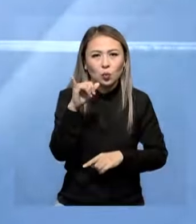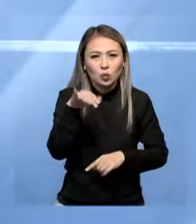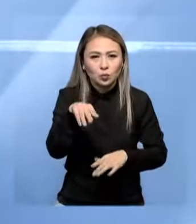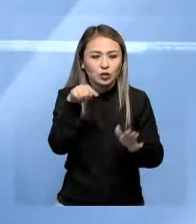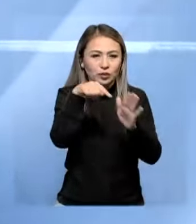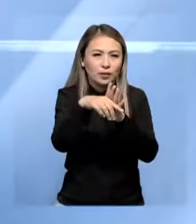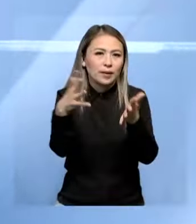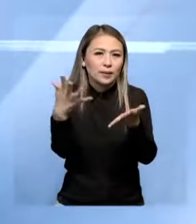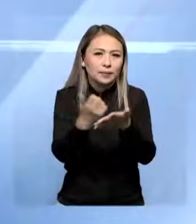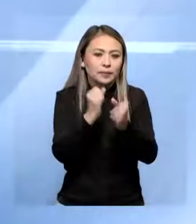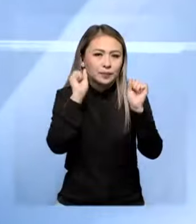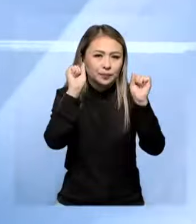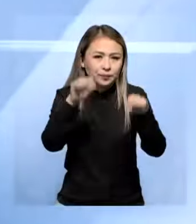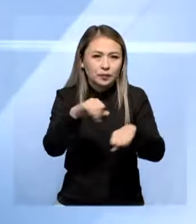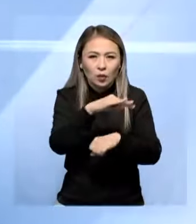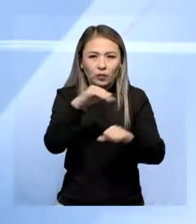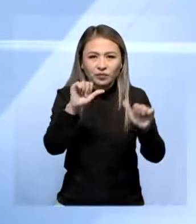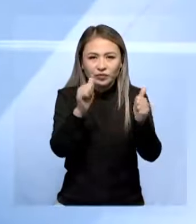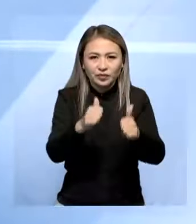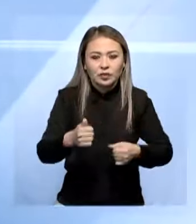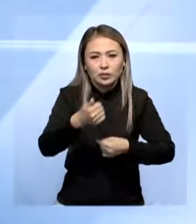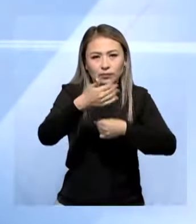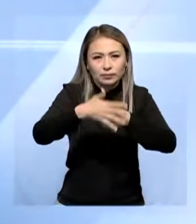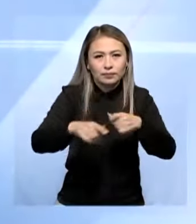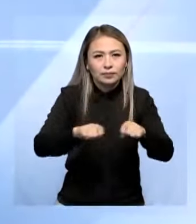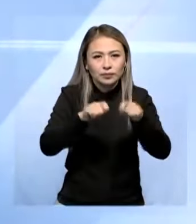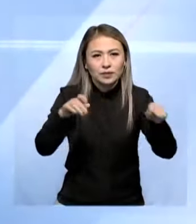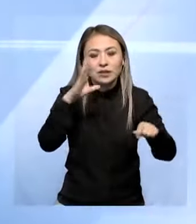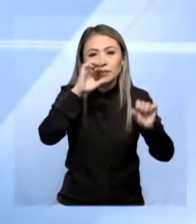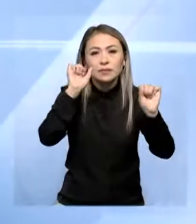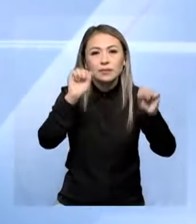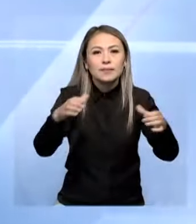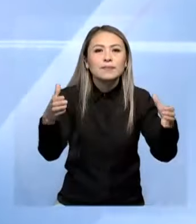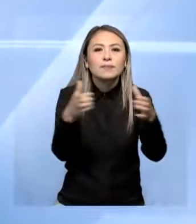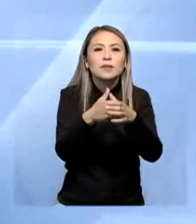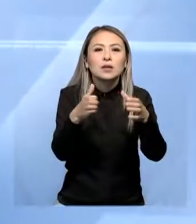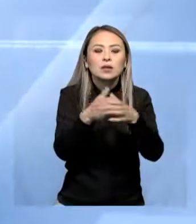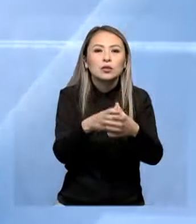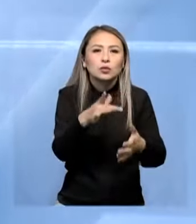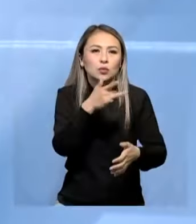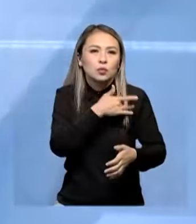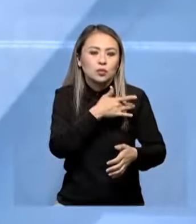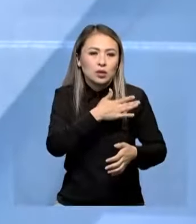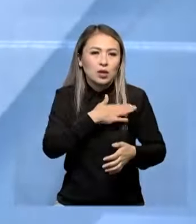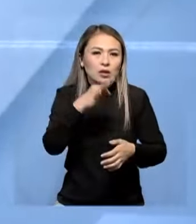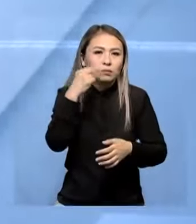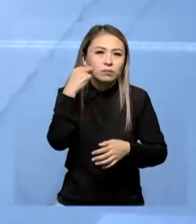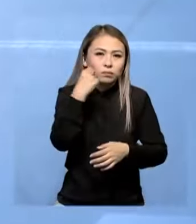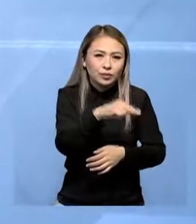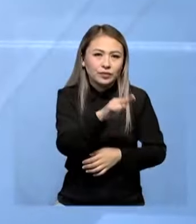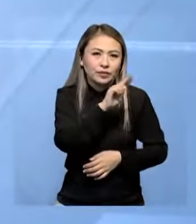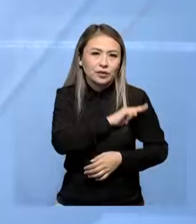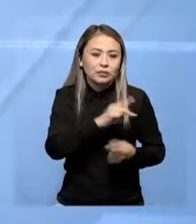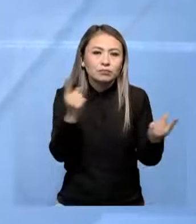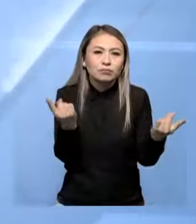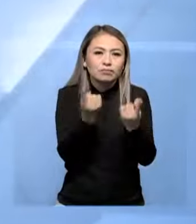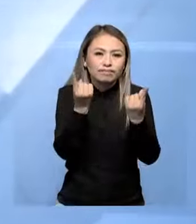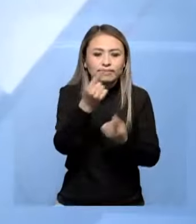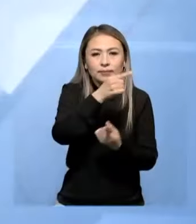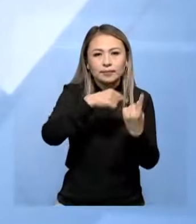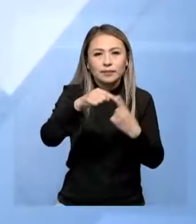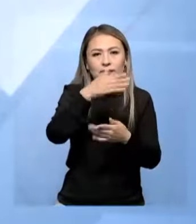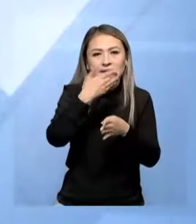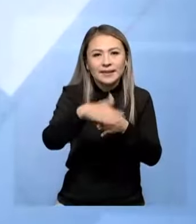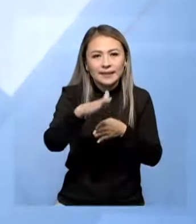шоғыру мүшінде таңдайлады. Бүгін ресми ашылған орталық мүмкіндіктерін таныстырды. Кампания тұтнушыларға сапалық, қарылық қызметпен